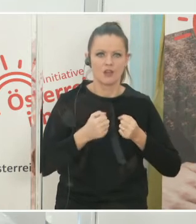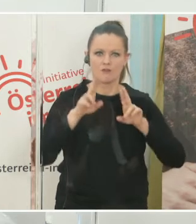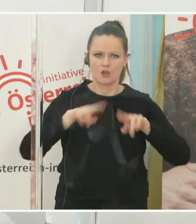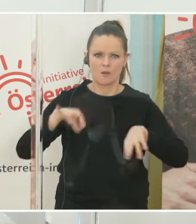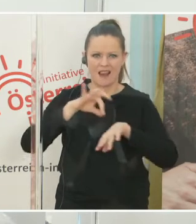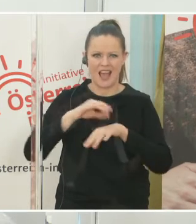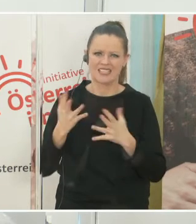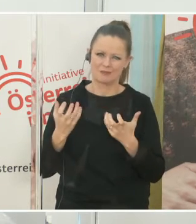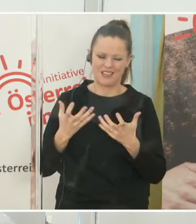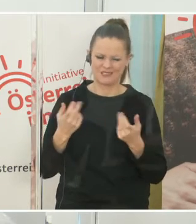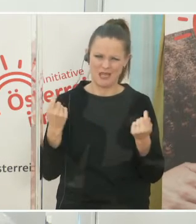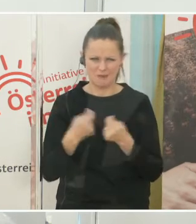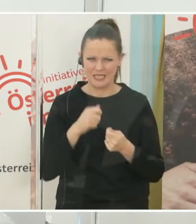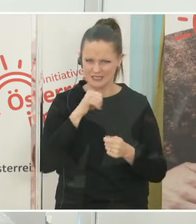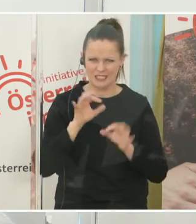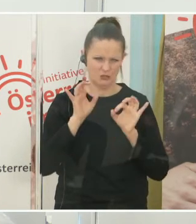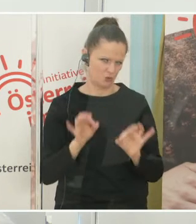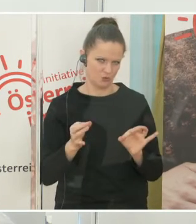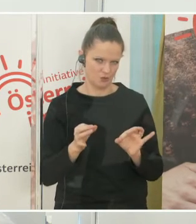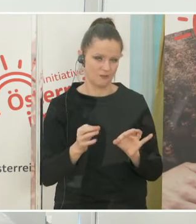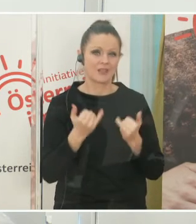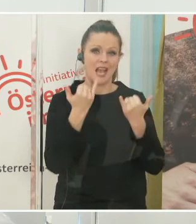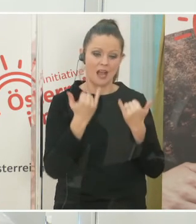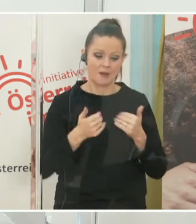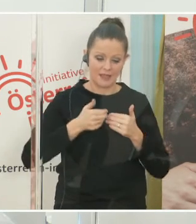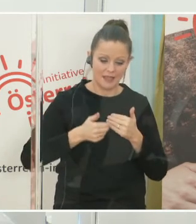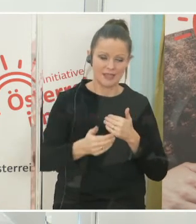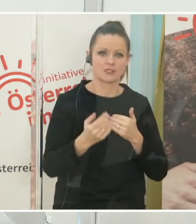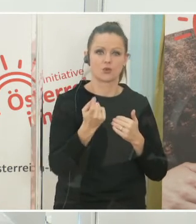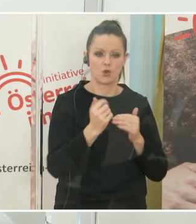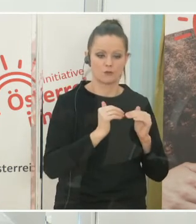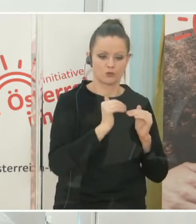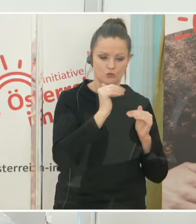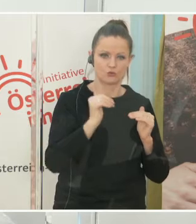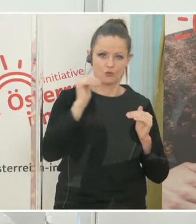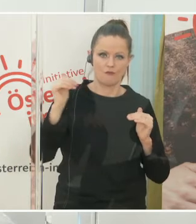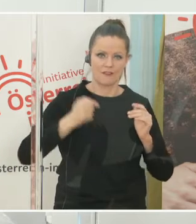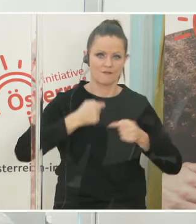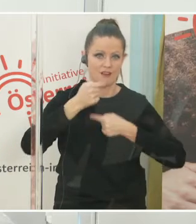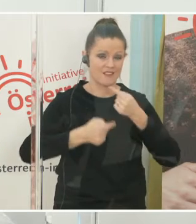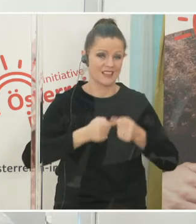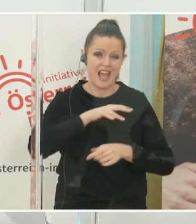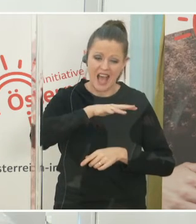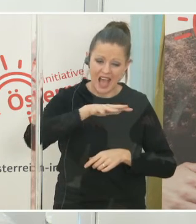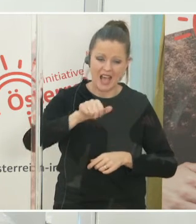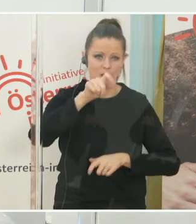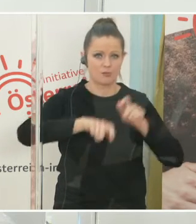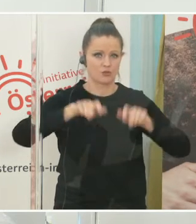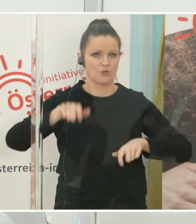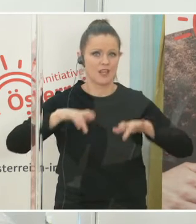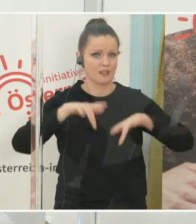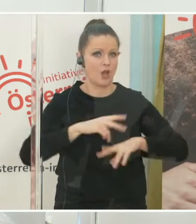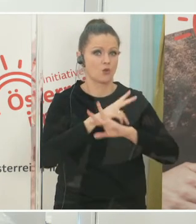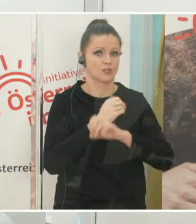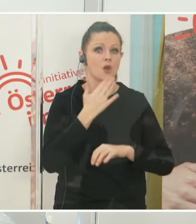Monaten wird es hier in einem stufenweisen Verfahren dazu kommen, dass letztendlich gewährleistet wird, dass jeder in Österreich, der sich impfen